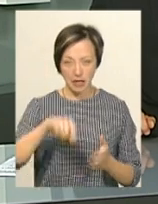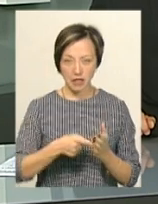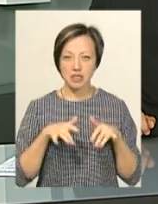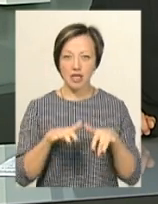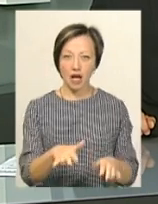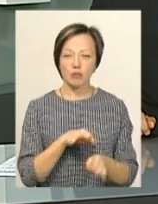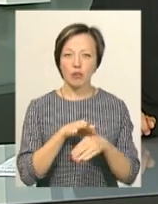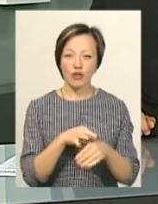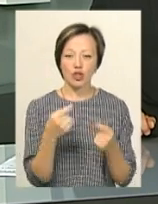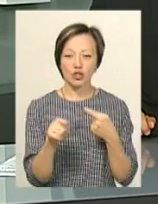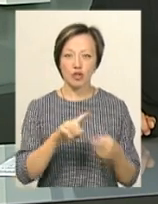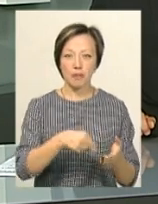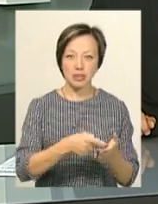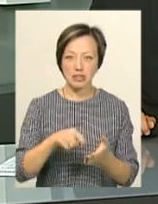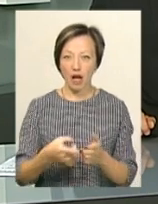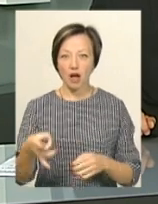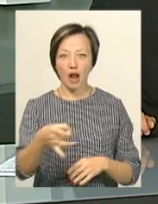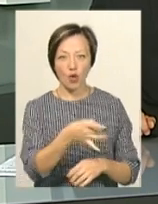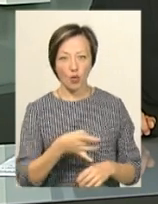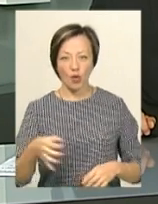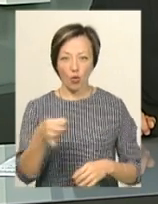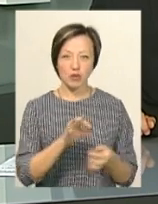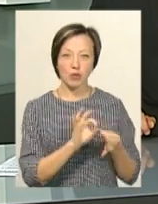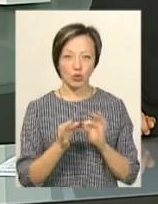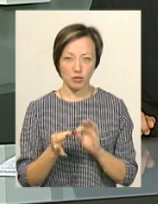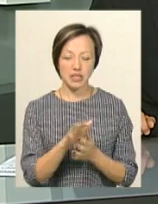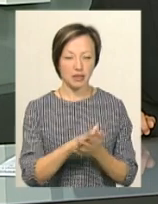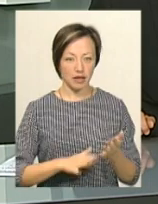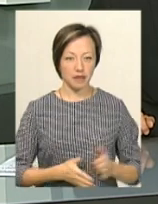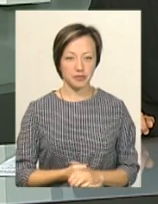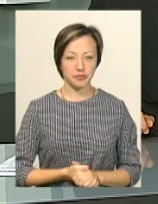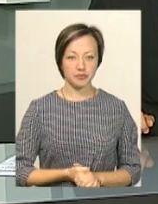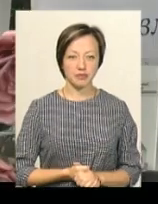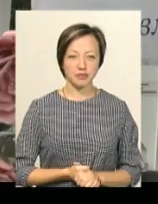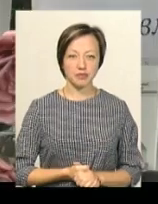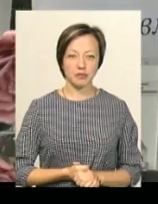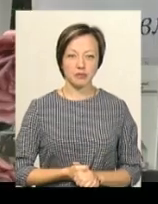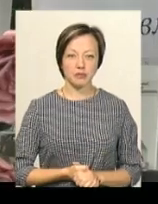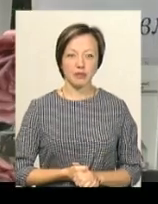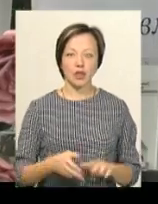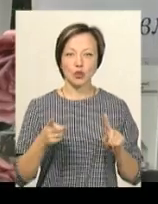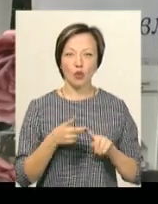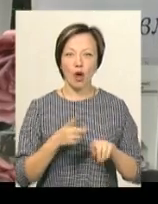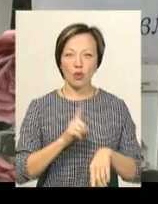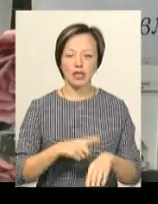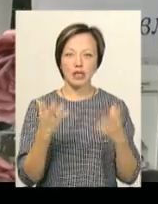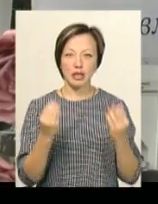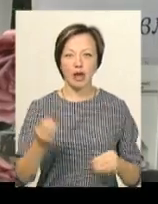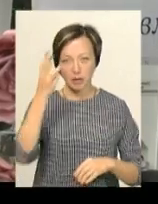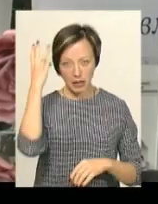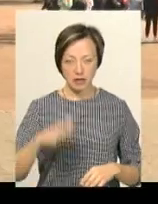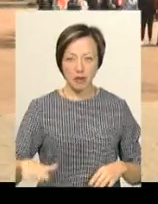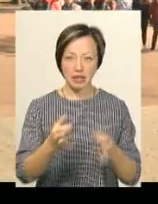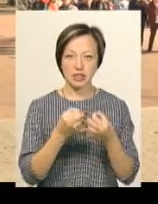захід прийшов і в інших містах та районах області. Подробиці далі у сюжеті. Друга година дня. Хмельницький майдан